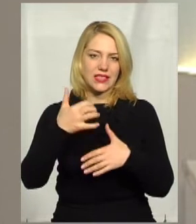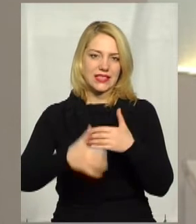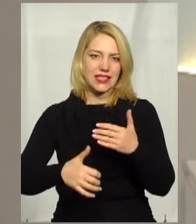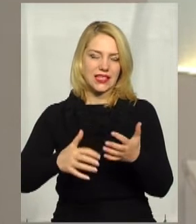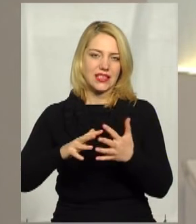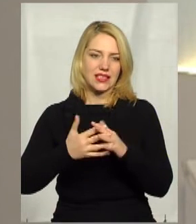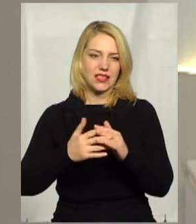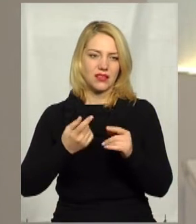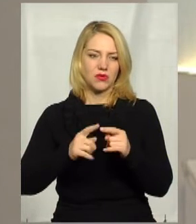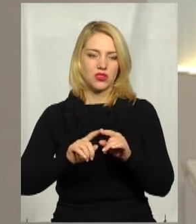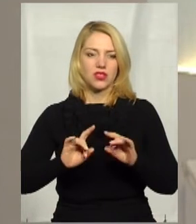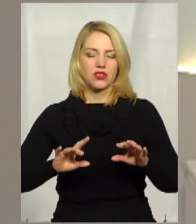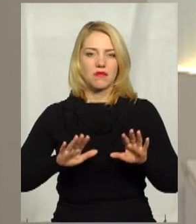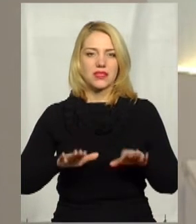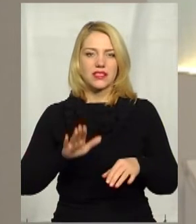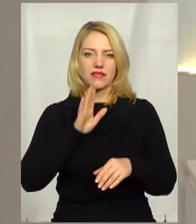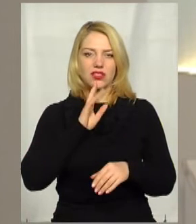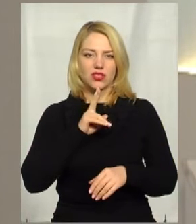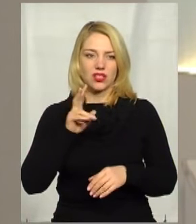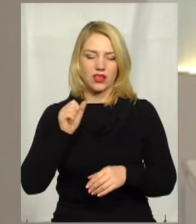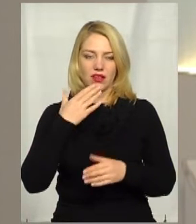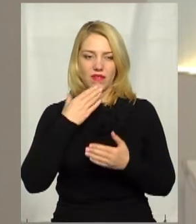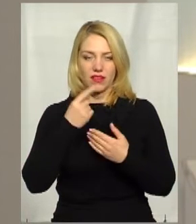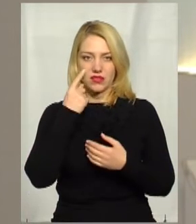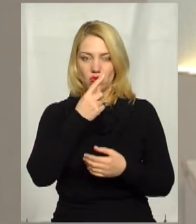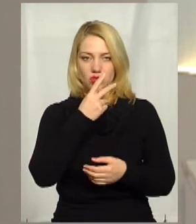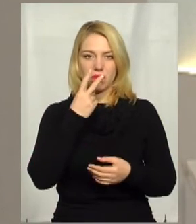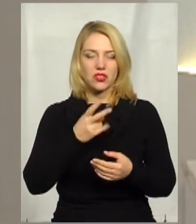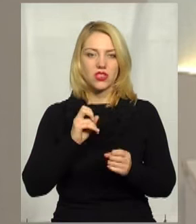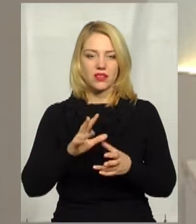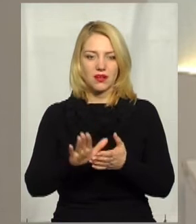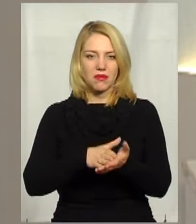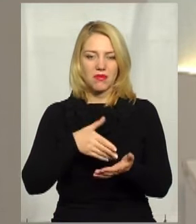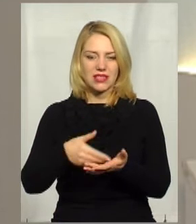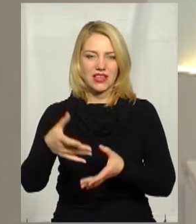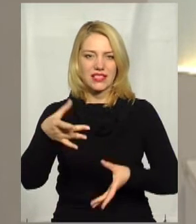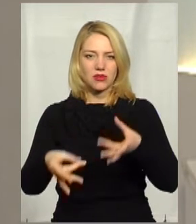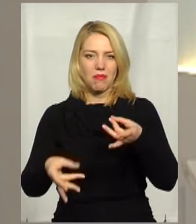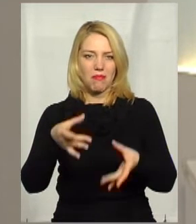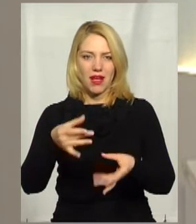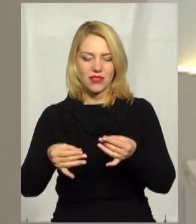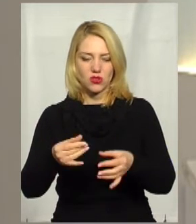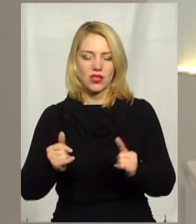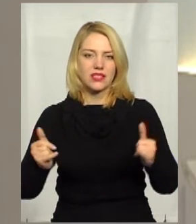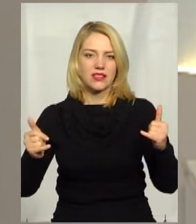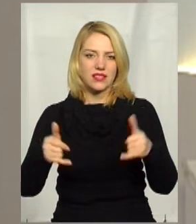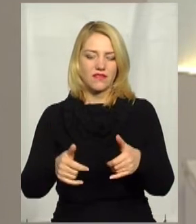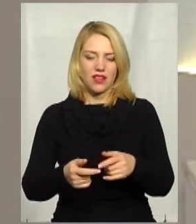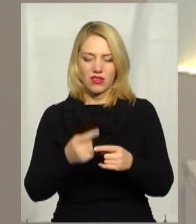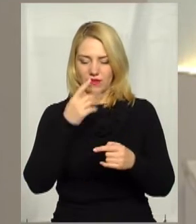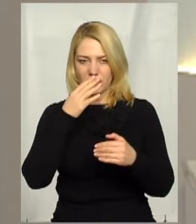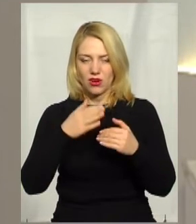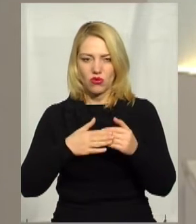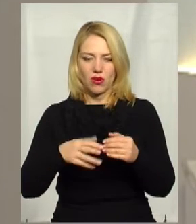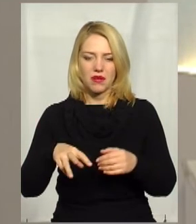місцева жителька. Вона на власні очі бачила, як маслянисту масу зливали у кількох метрах